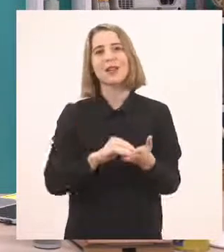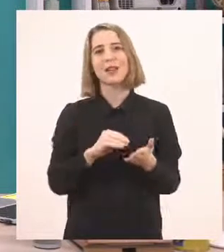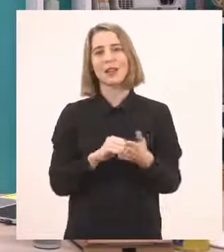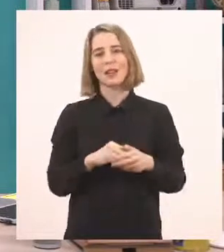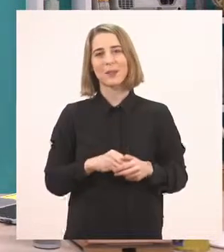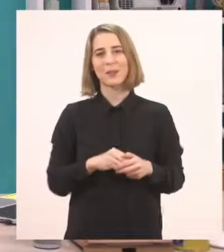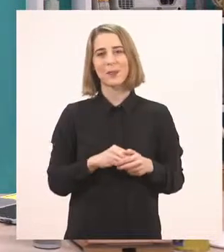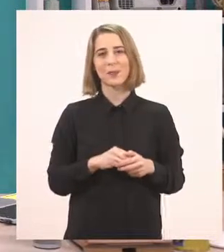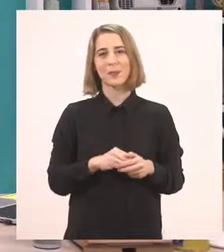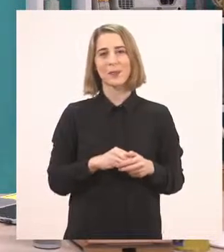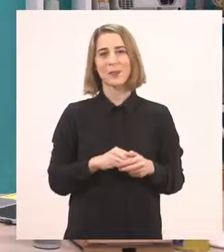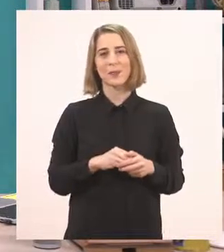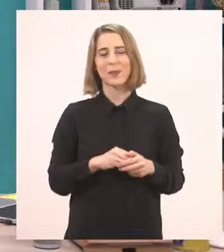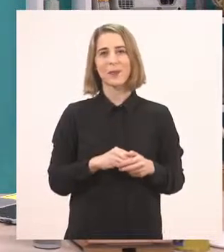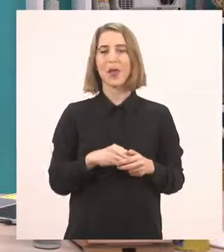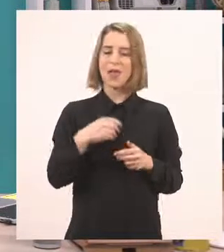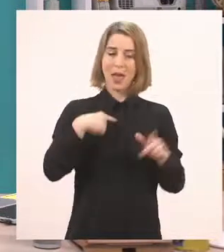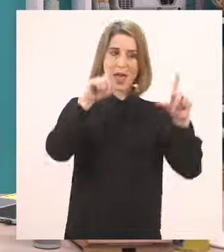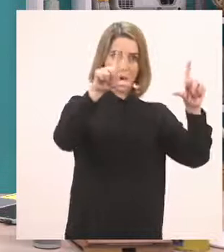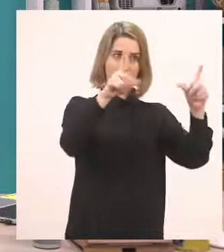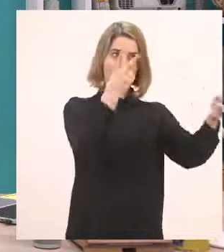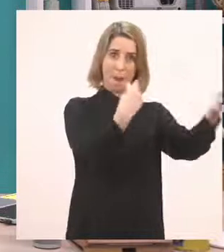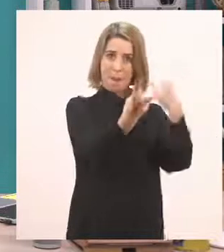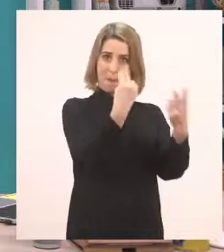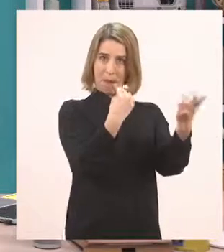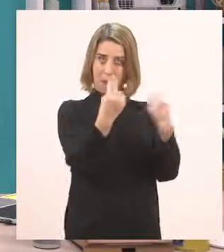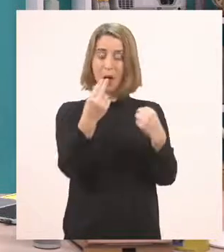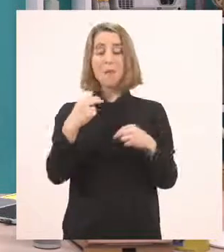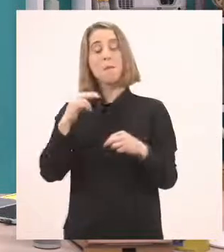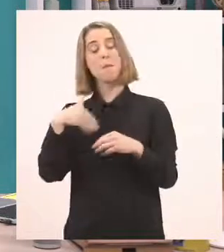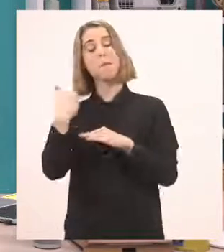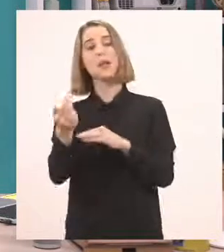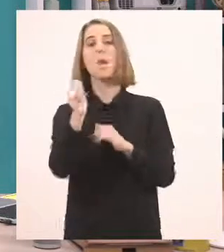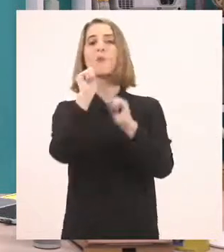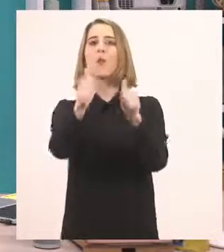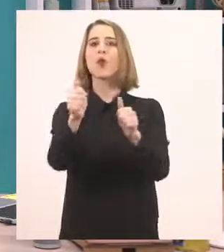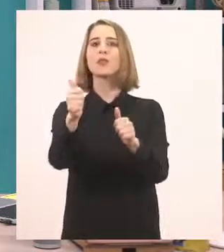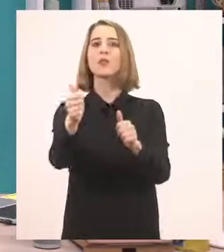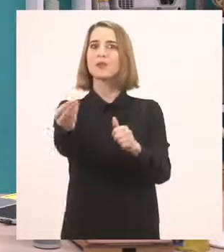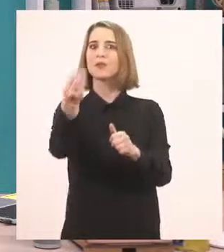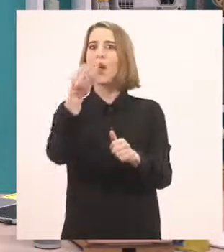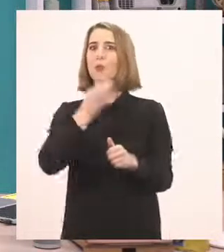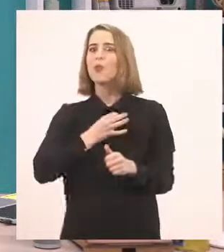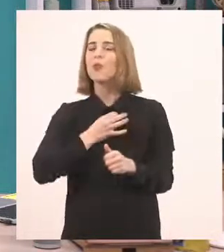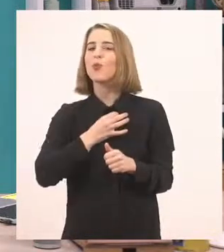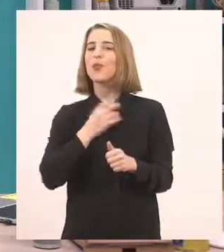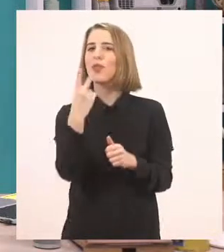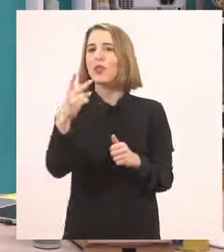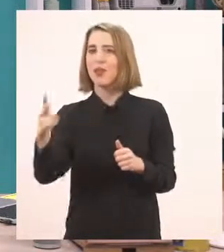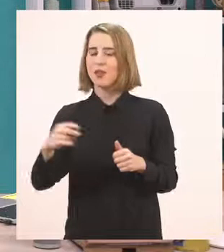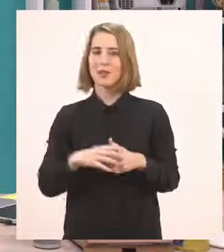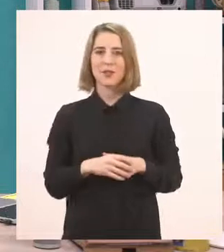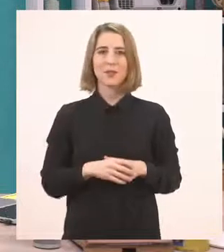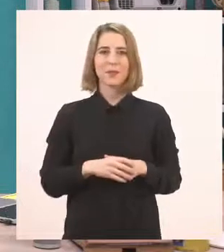μερικές από την εικόνα και θα βρείτε και μετά μερικές δικές σας. Εντάξει, πάμε! Λοιπόν, για πείτε μου!